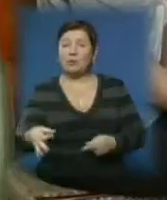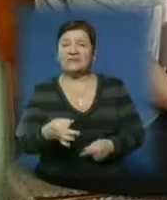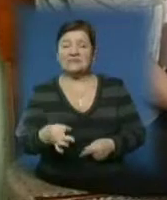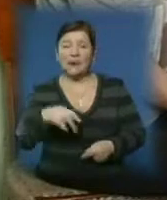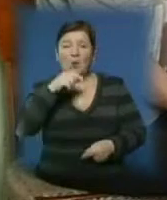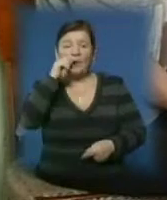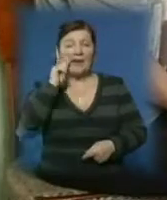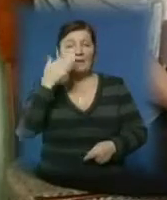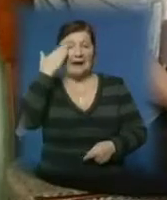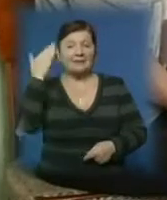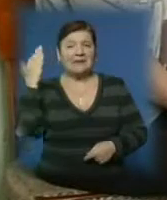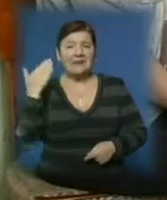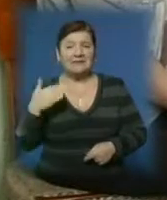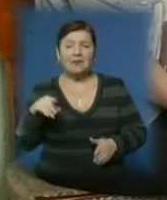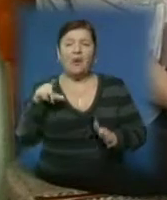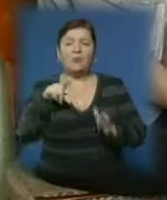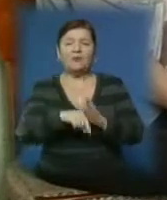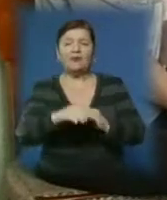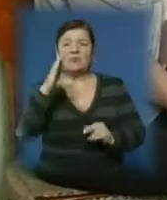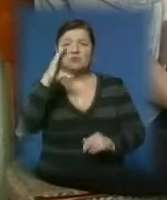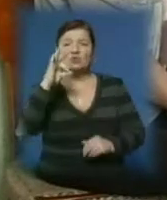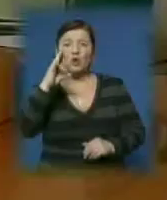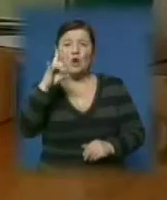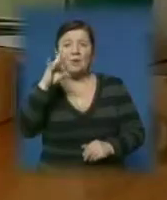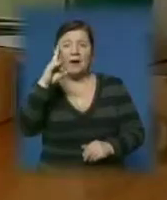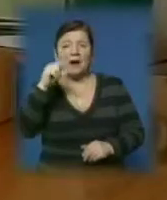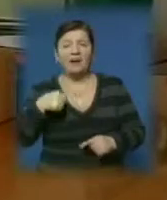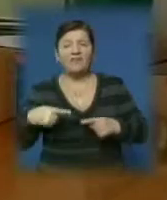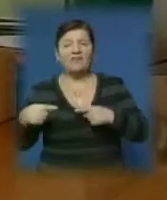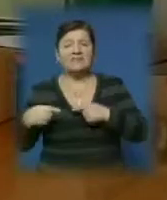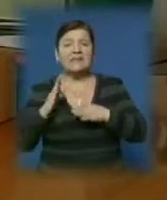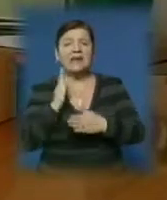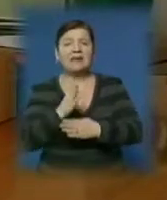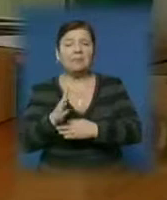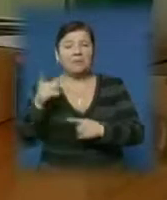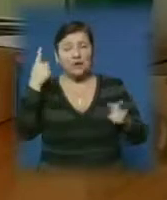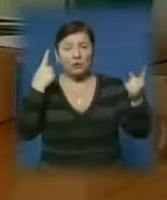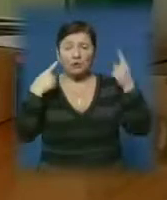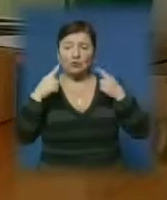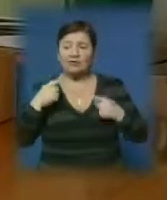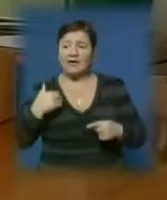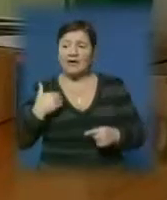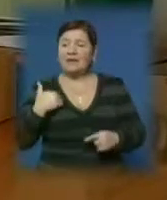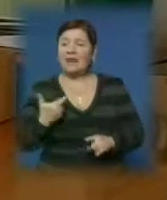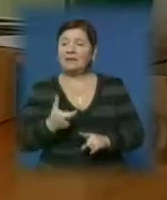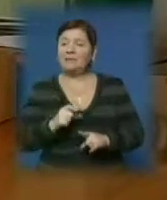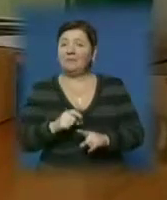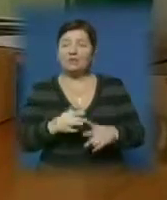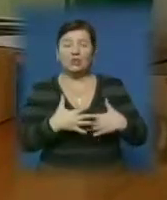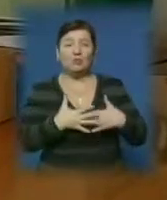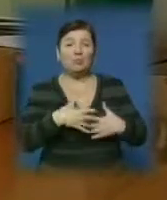У країну талантів потрапила Сандра Соломка. Дівчина розвивається у різних напрямках творчості. Я найбільше люблю